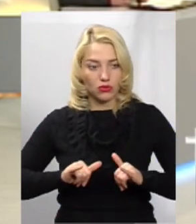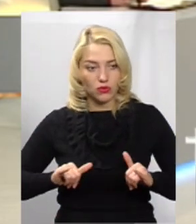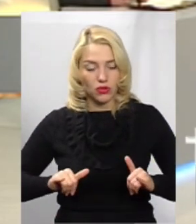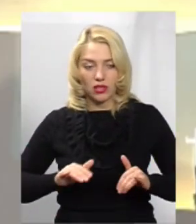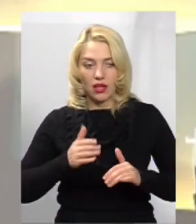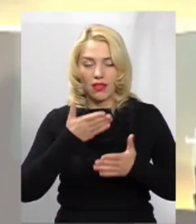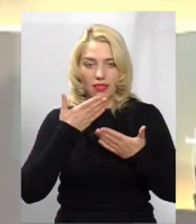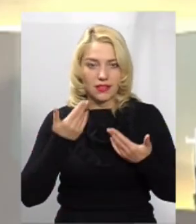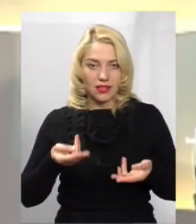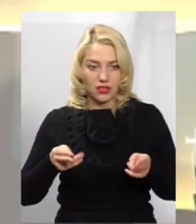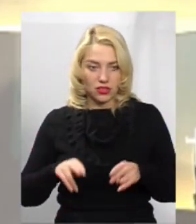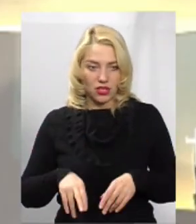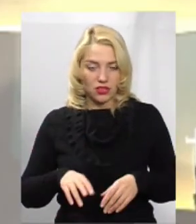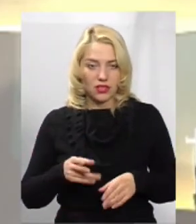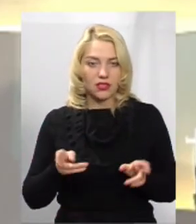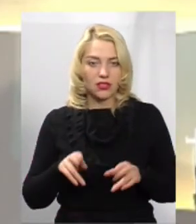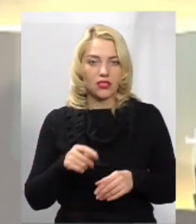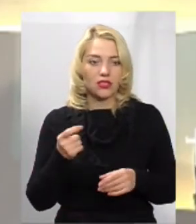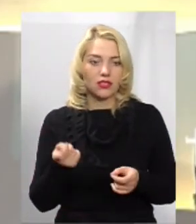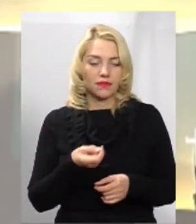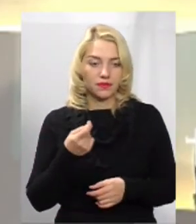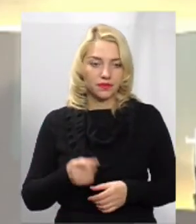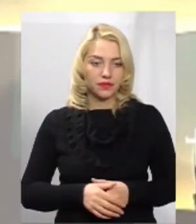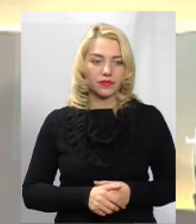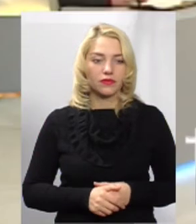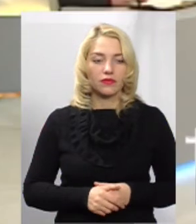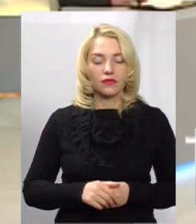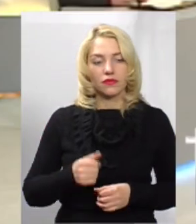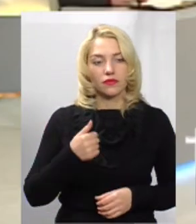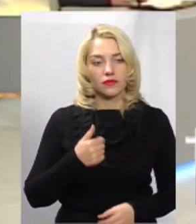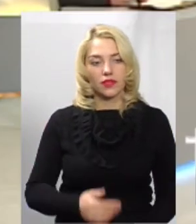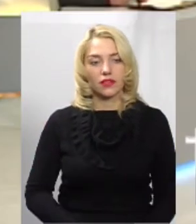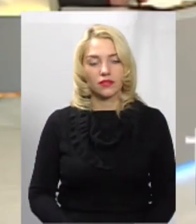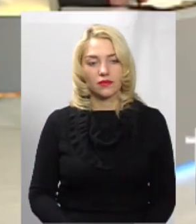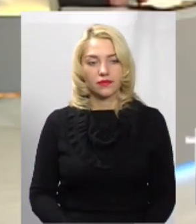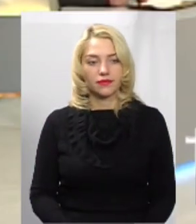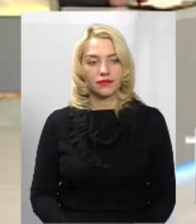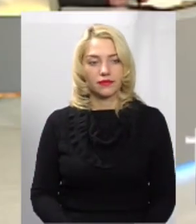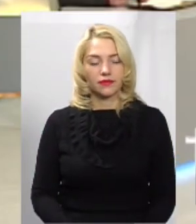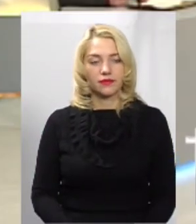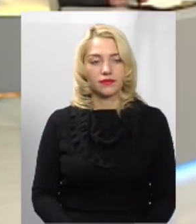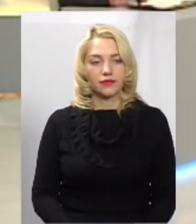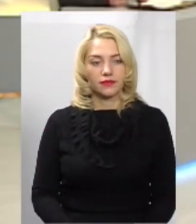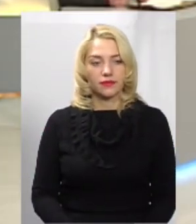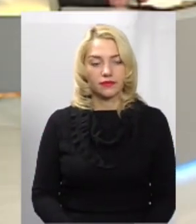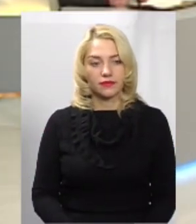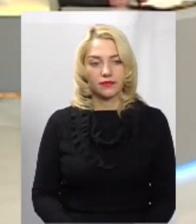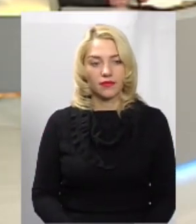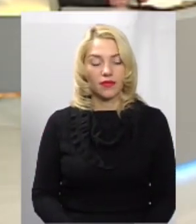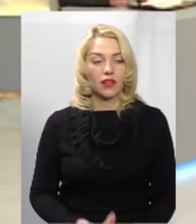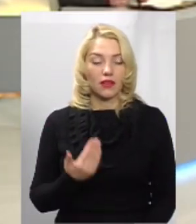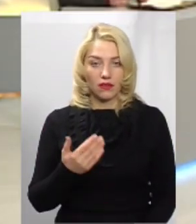залишається все менше і менше. На жаль. Дякуємо. Я бачу, Слана, хочеш задати питання? Так. Ви